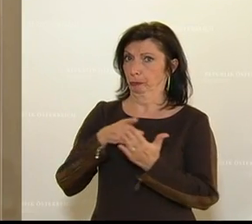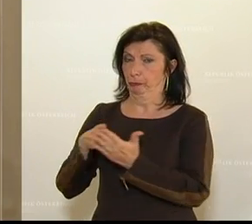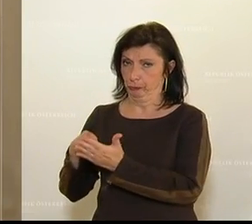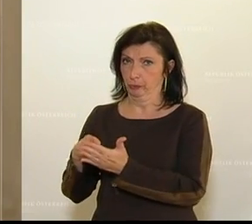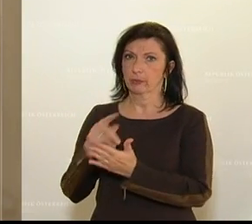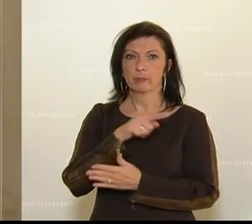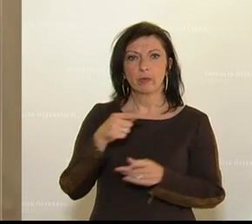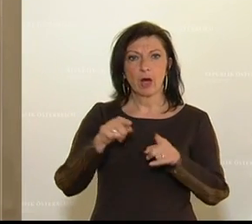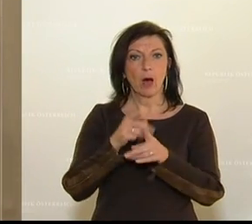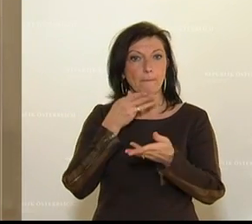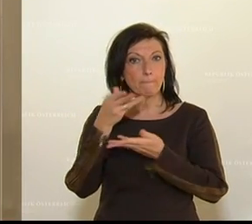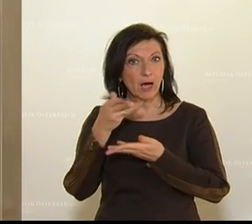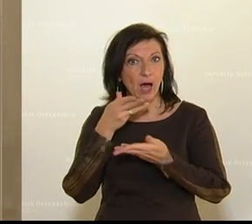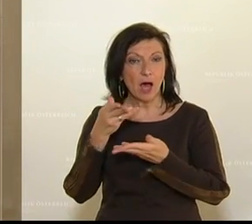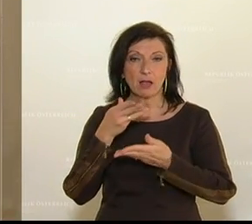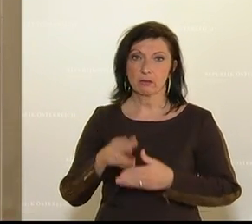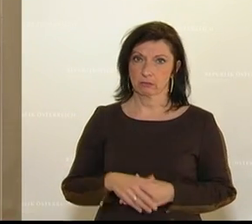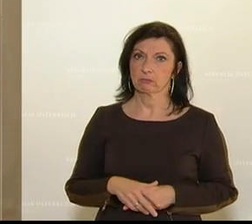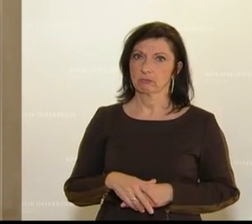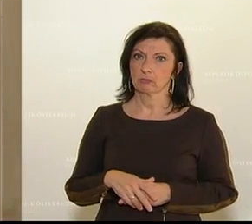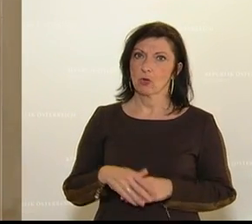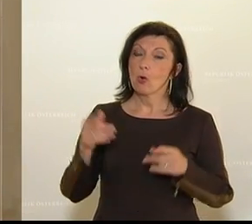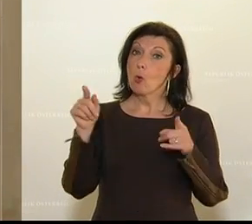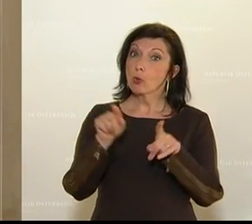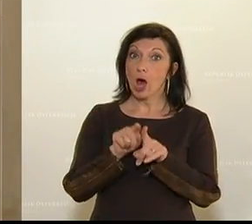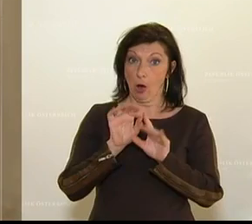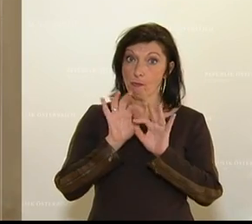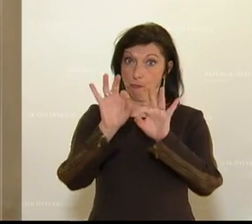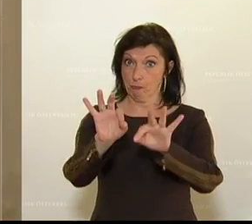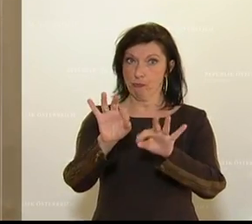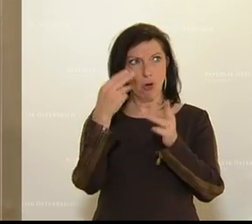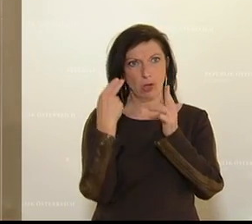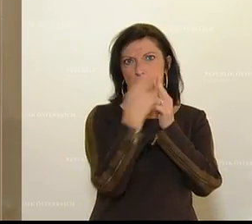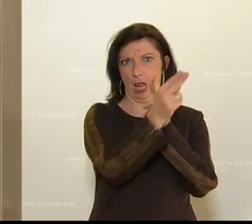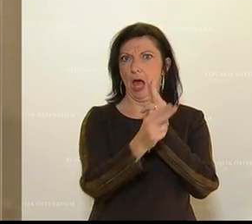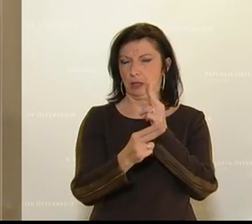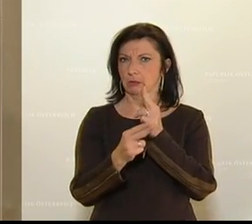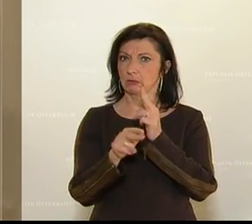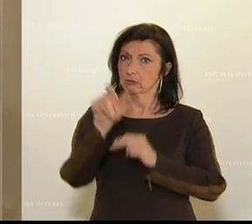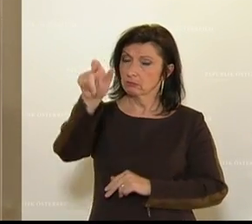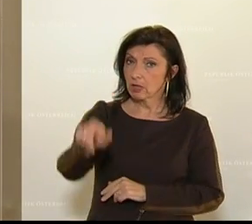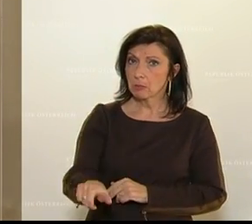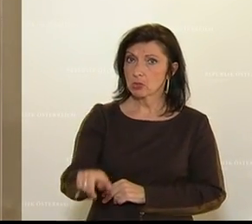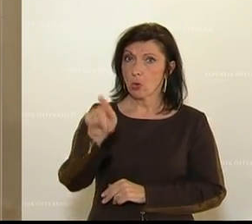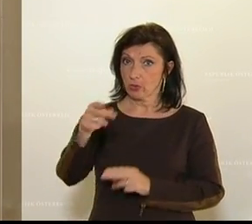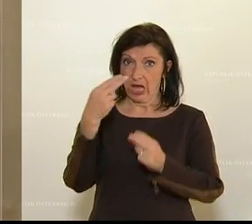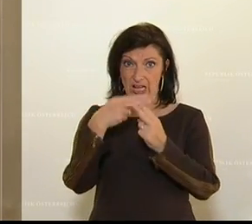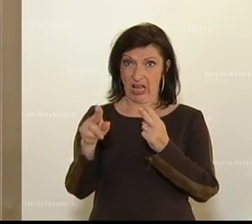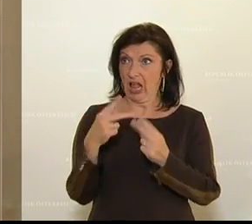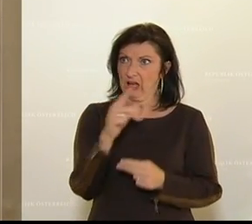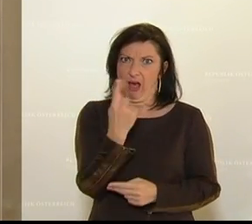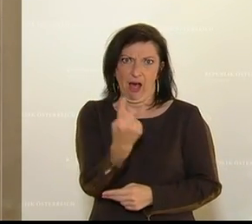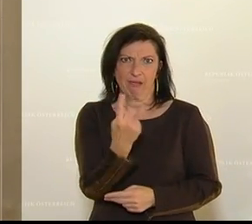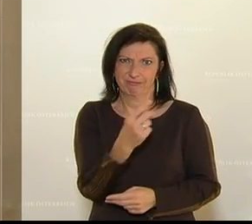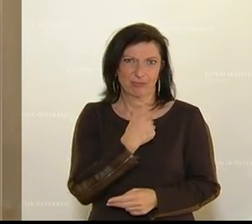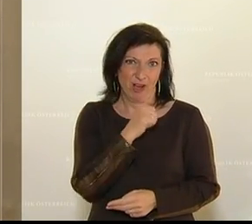Er führt Beratungen durch und klagt auch im Dienste der Konsumenten, wenn der einzelne Konsument dieser Klage gar nicht gewachsen wäre,